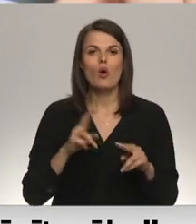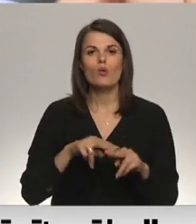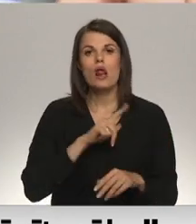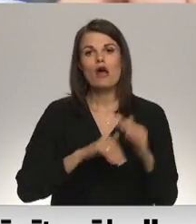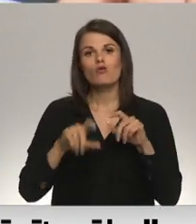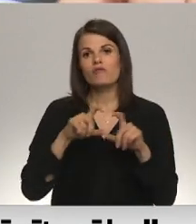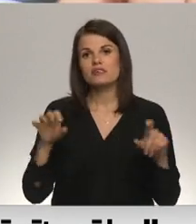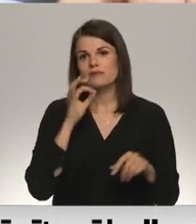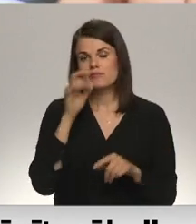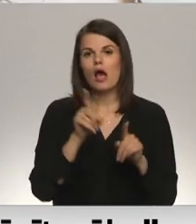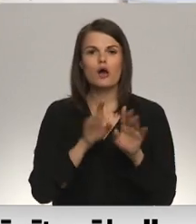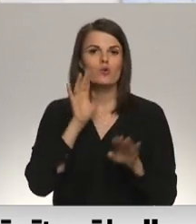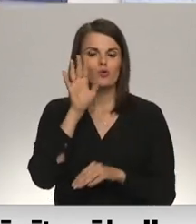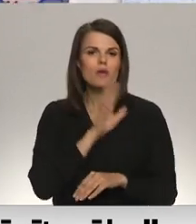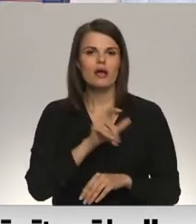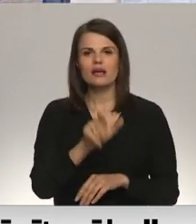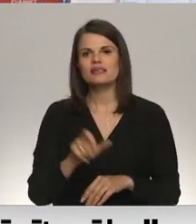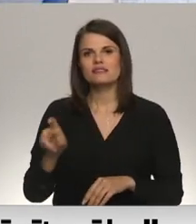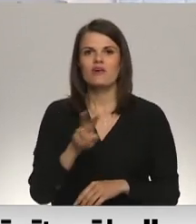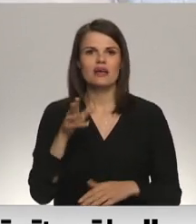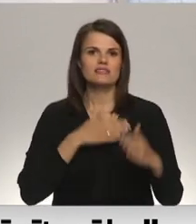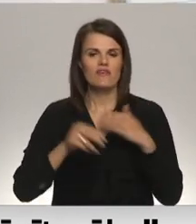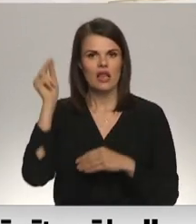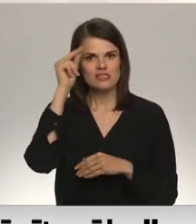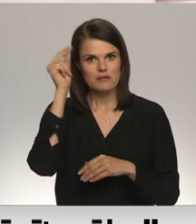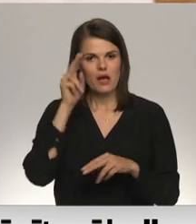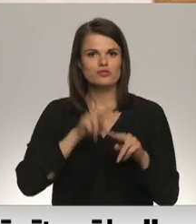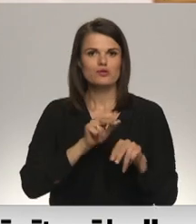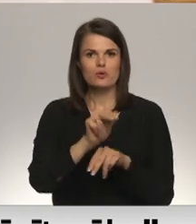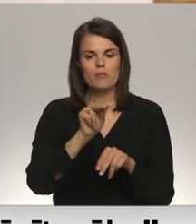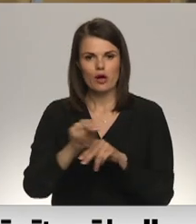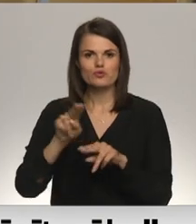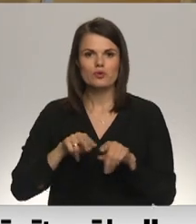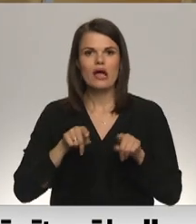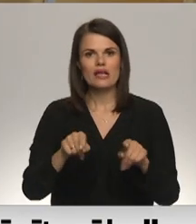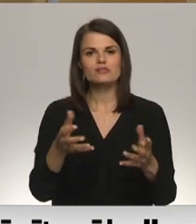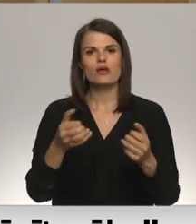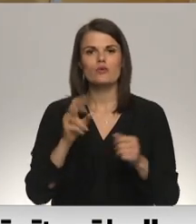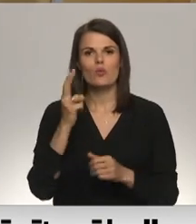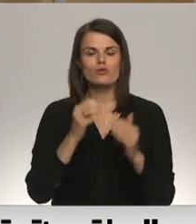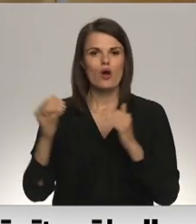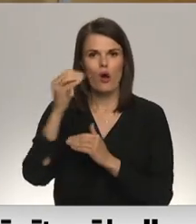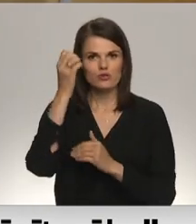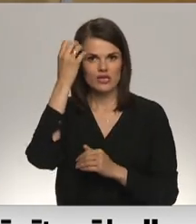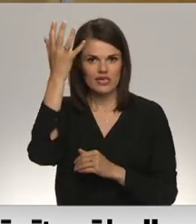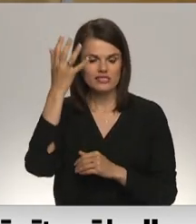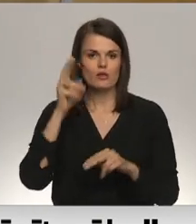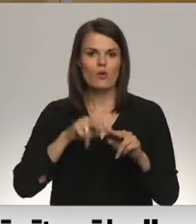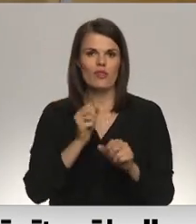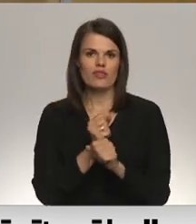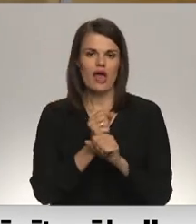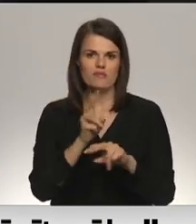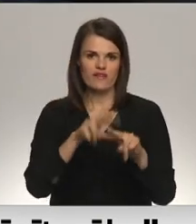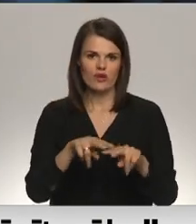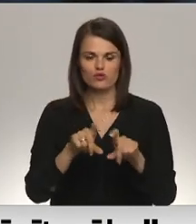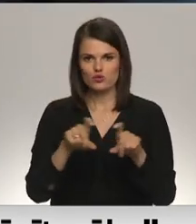universitāte uzsver, arī turpmāk tiek gaidīt cilvēku, kuru vēlas mācīties un mācīt, un līdzeks tam iegūt arī otru augstāko izglītību un darba vietu